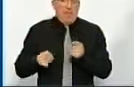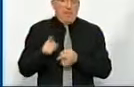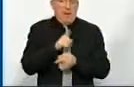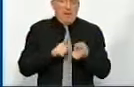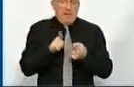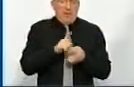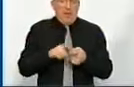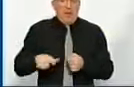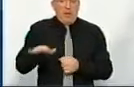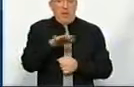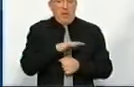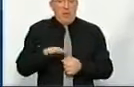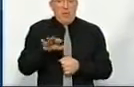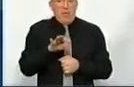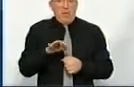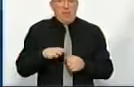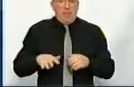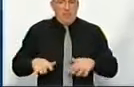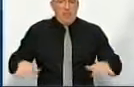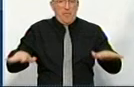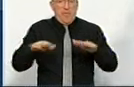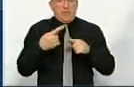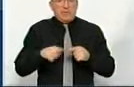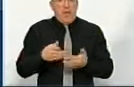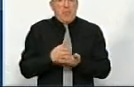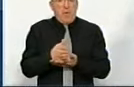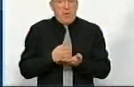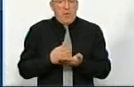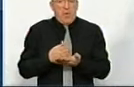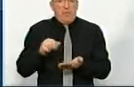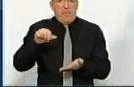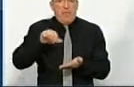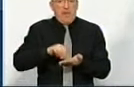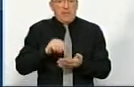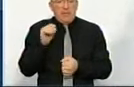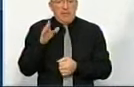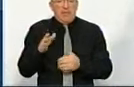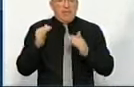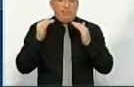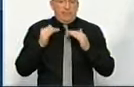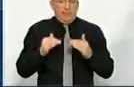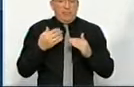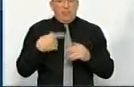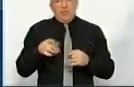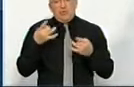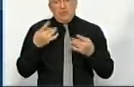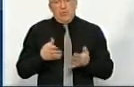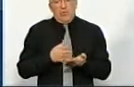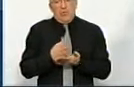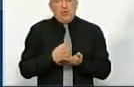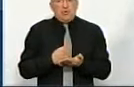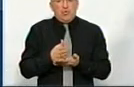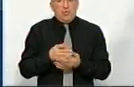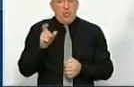ландшафт просторовий, ця посада з представницького мандату втрачає і стає звичайною посадою